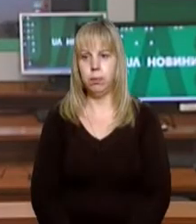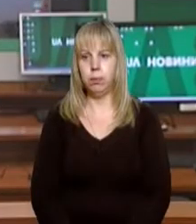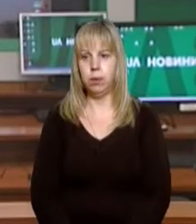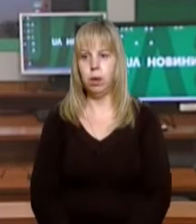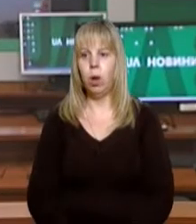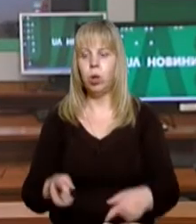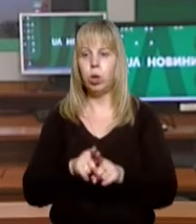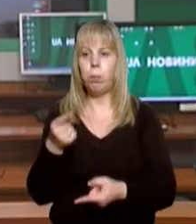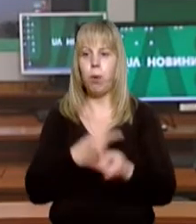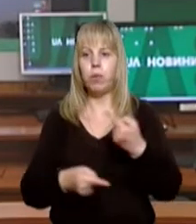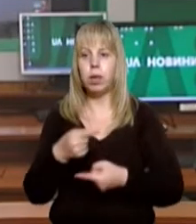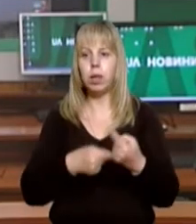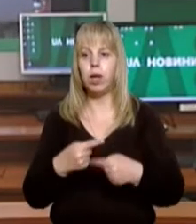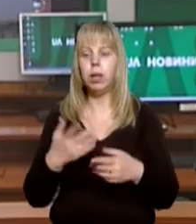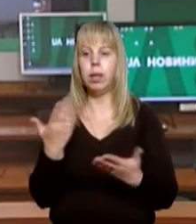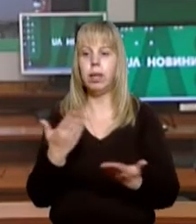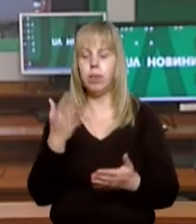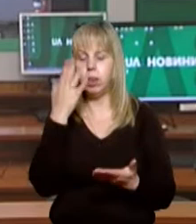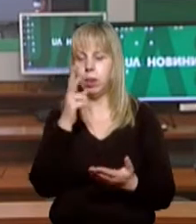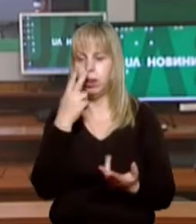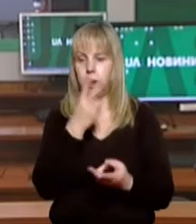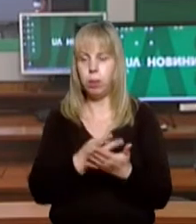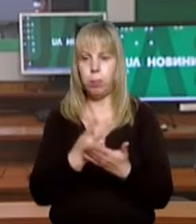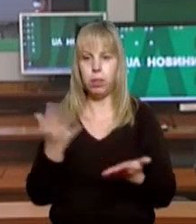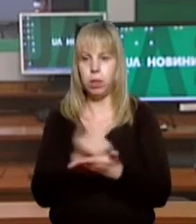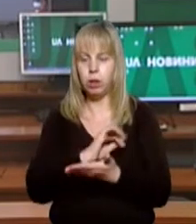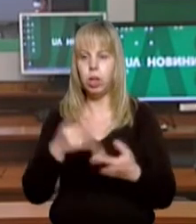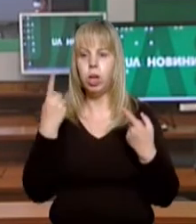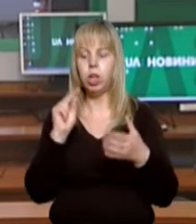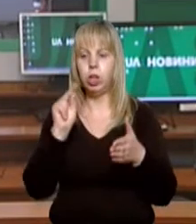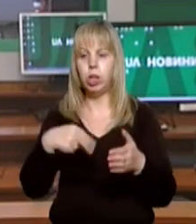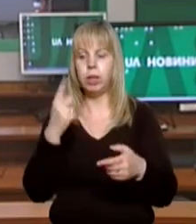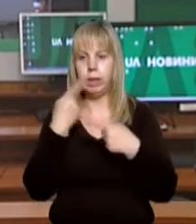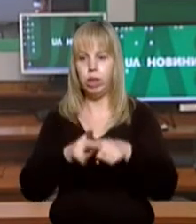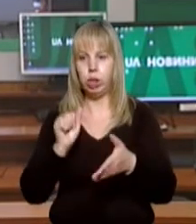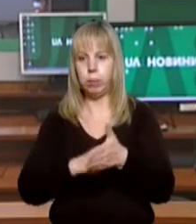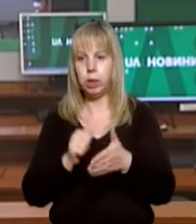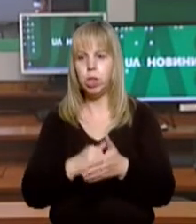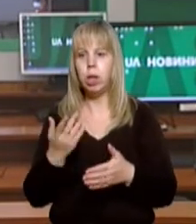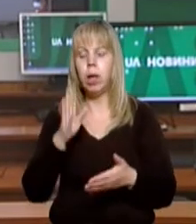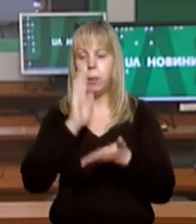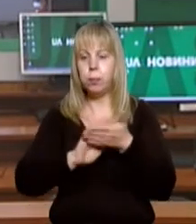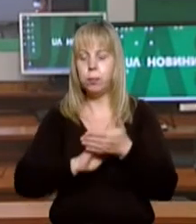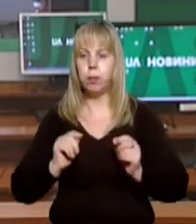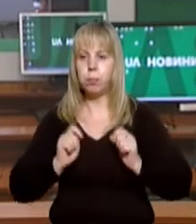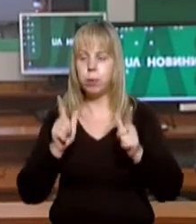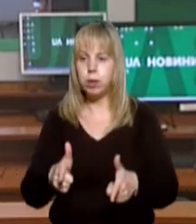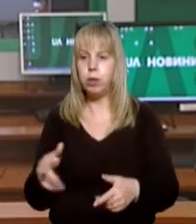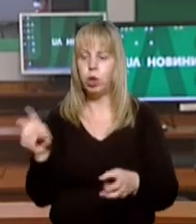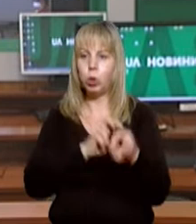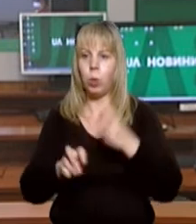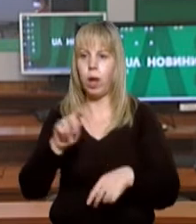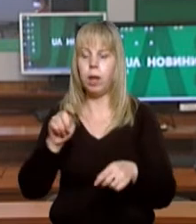Отож, повертаємося до матеріалу, який ви не змогли побачити через технічні причини. Отож, нелегальних працівників шукали